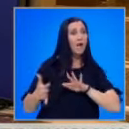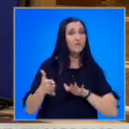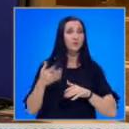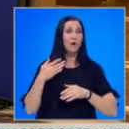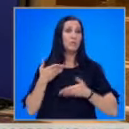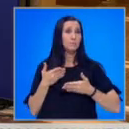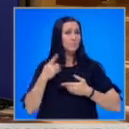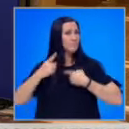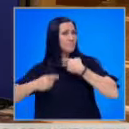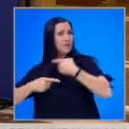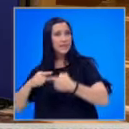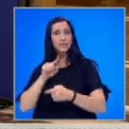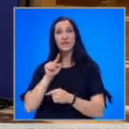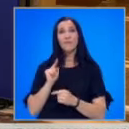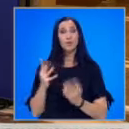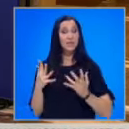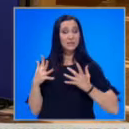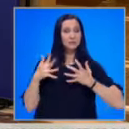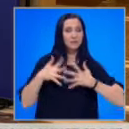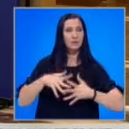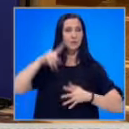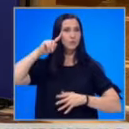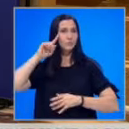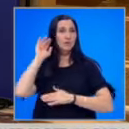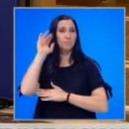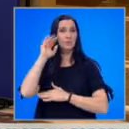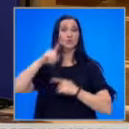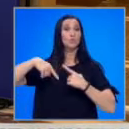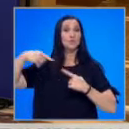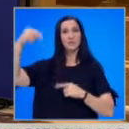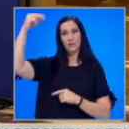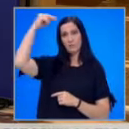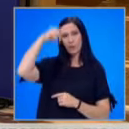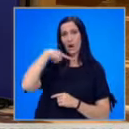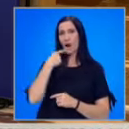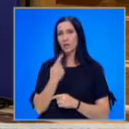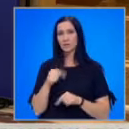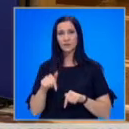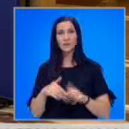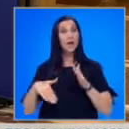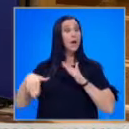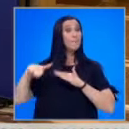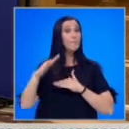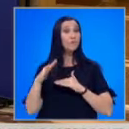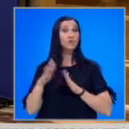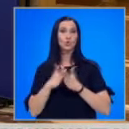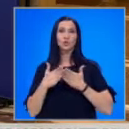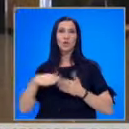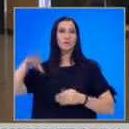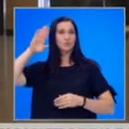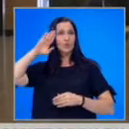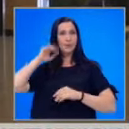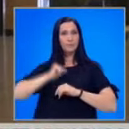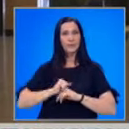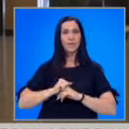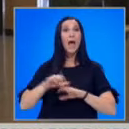наследници е въпрос на стратегическо мислене за бъдещото развитие на България, казаха днес повечето членове на служебния кабинет.